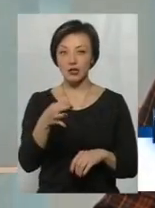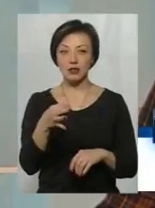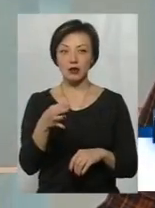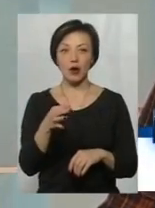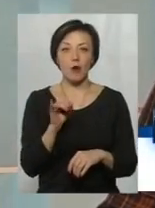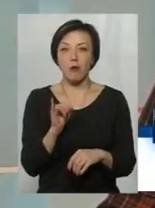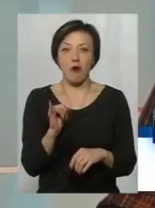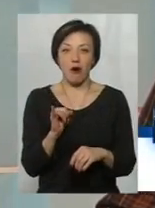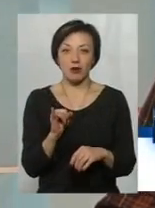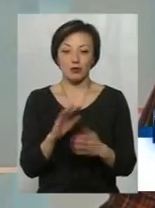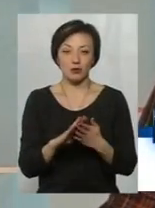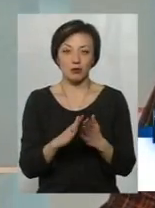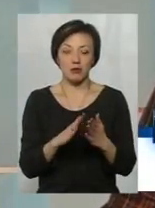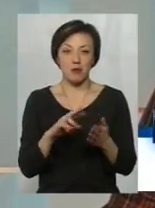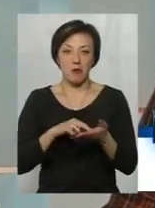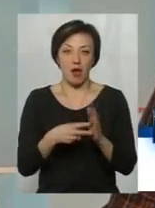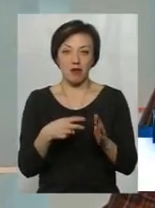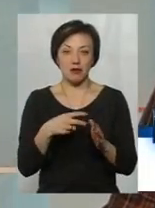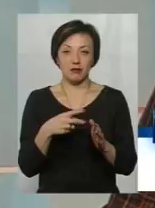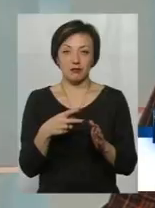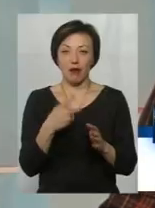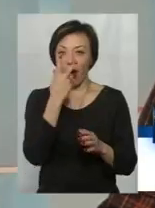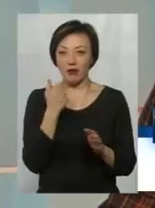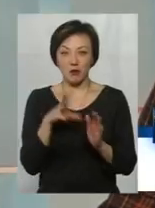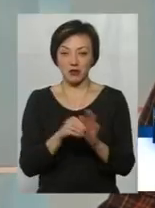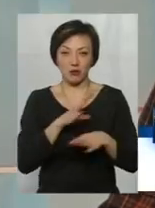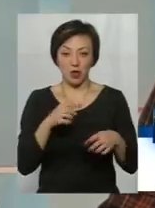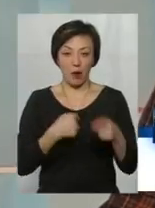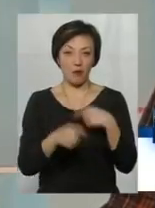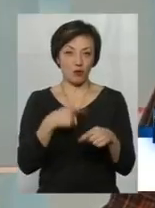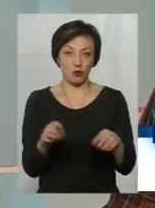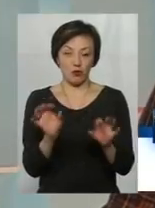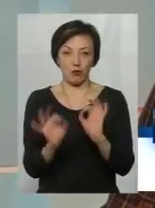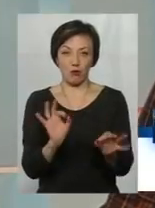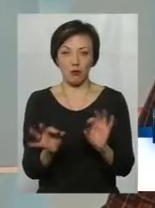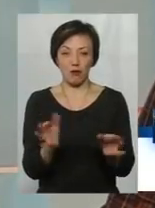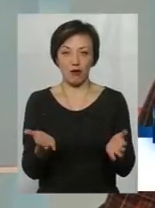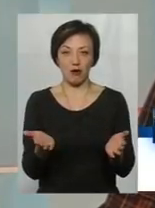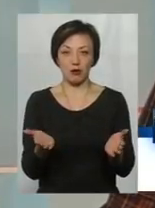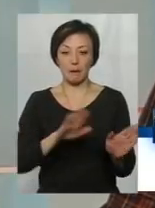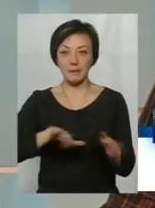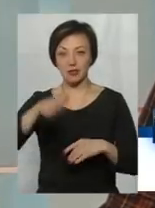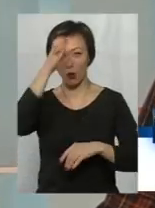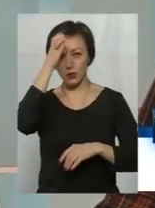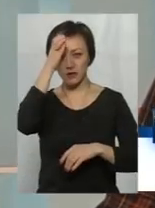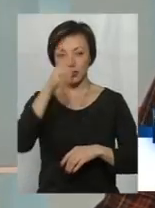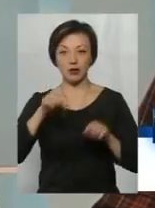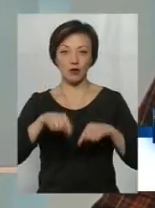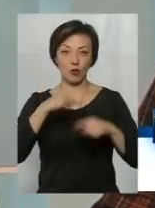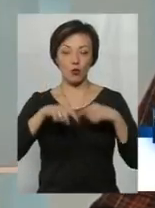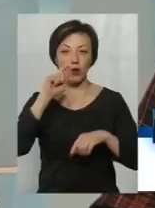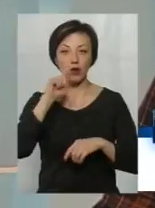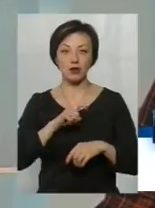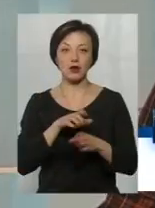поганому сенсі адаптації не було. Тобто я повернувся абсолютно нормально після освіти в Україну,